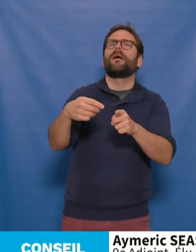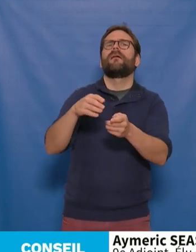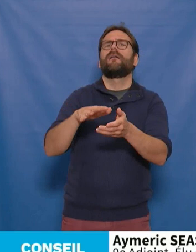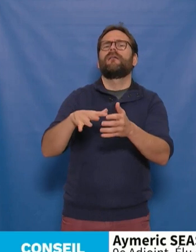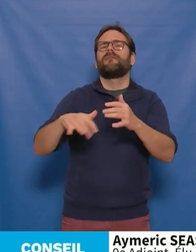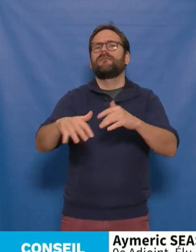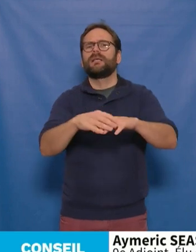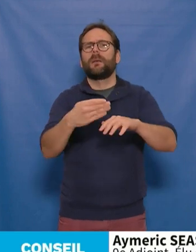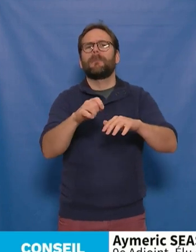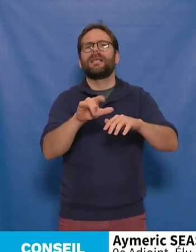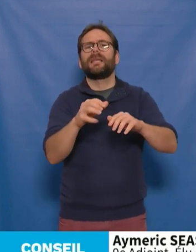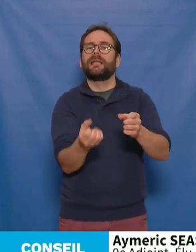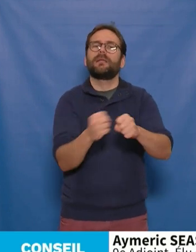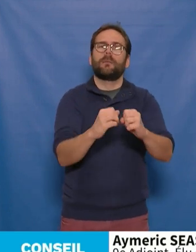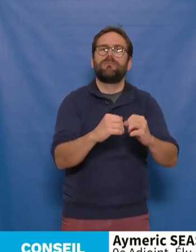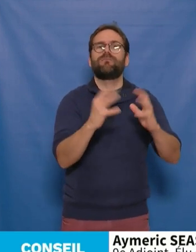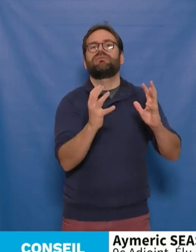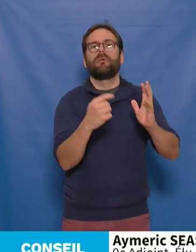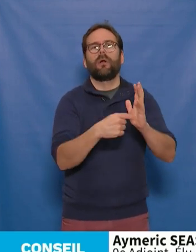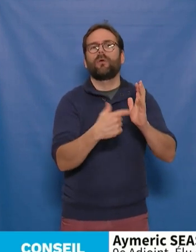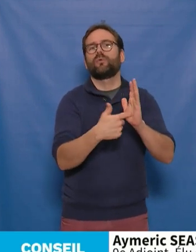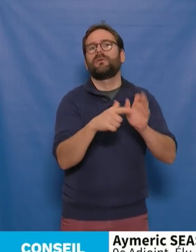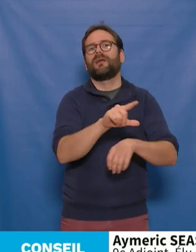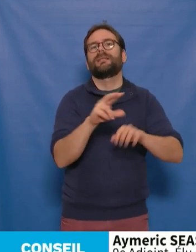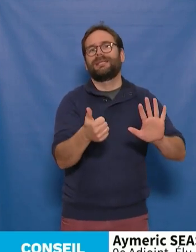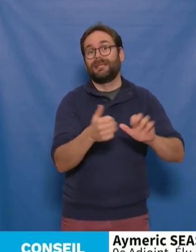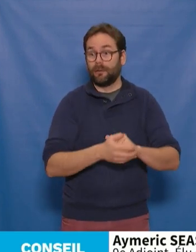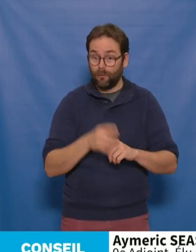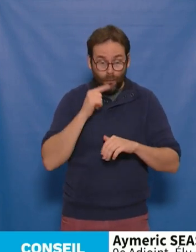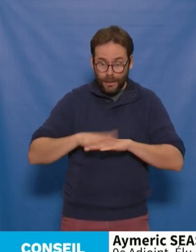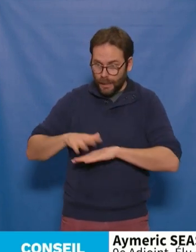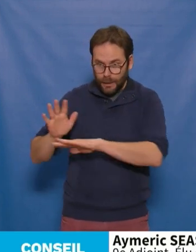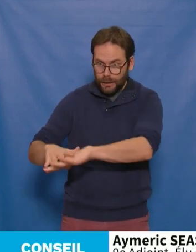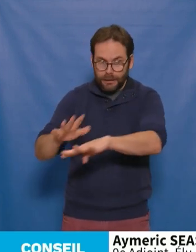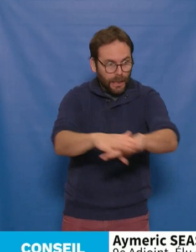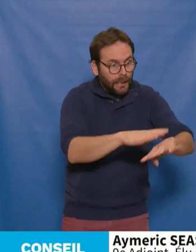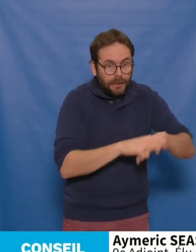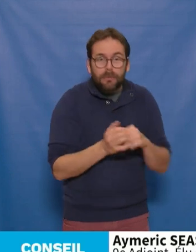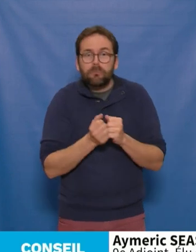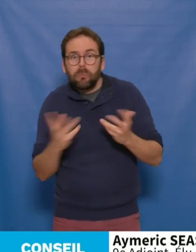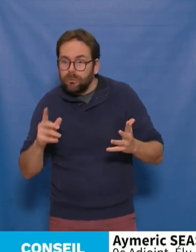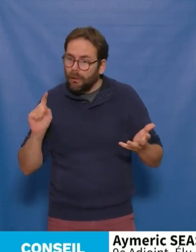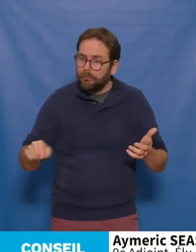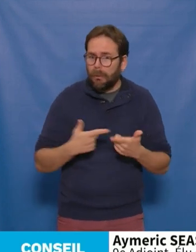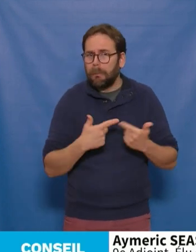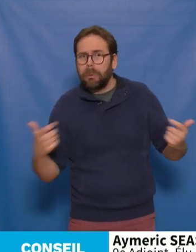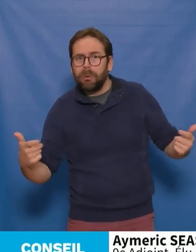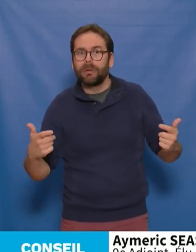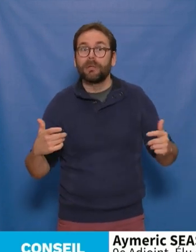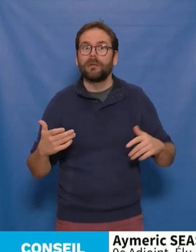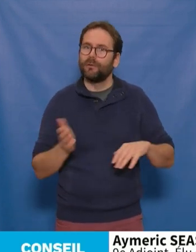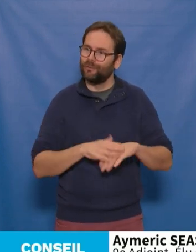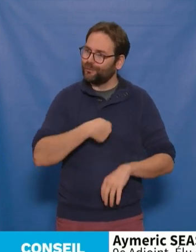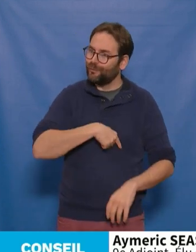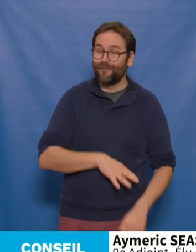en 2026. Vous voyez qu'il concerne des quartiers variés, des quartiers nombreux et je veux dire ici que nous pouvons nous